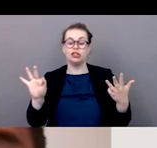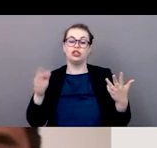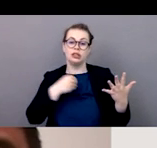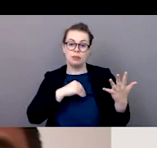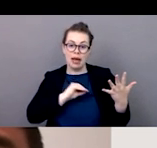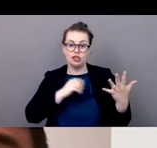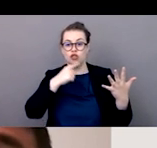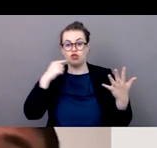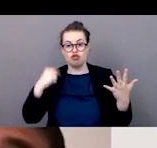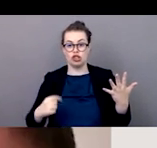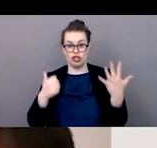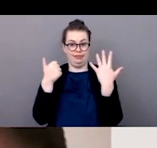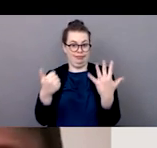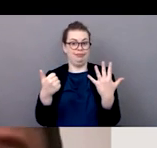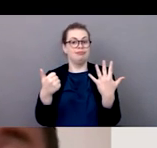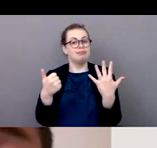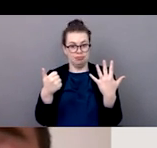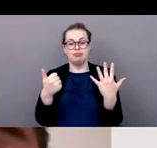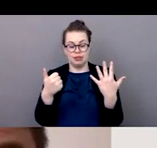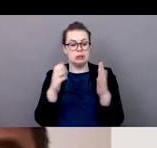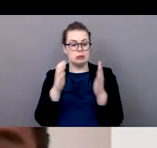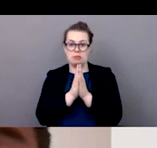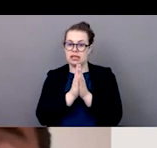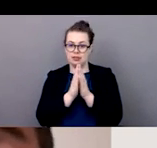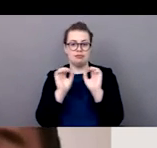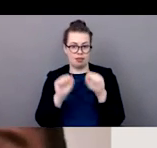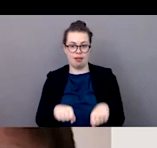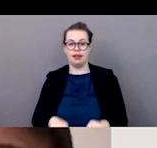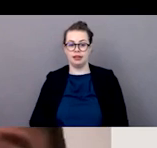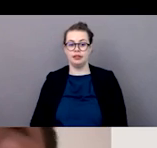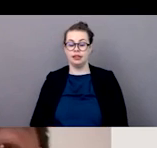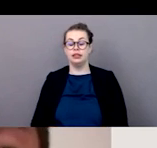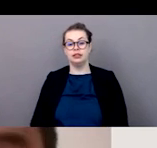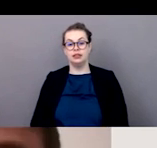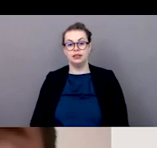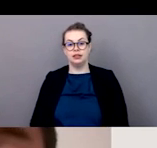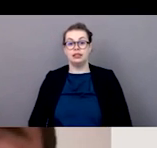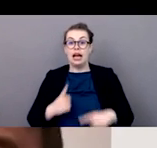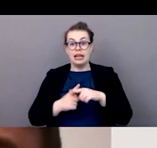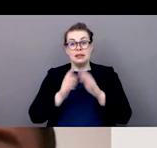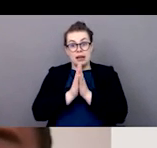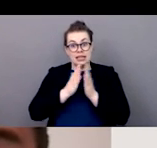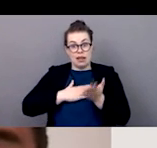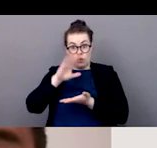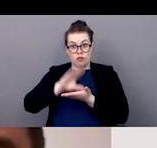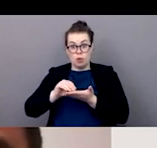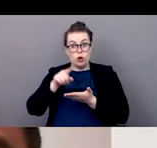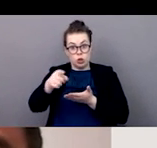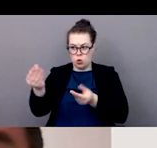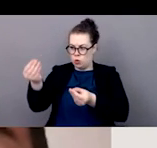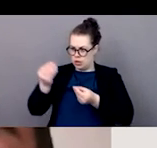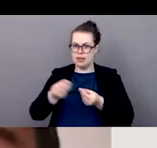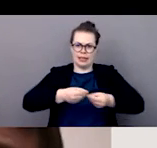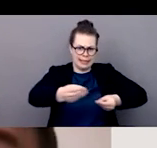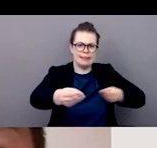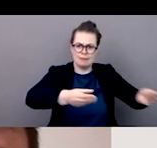'au français donc n'hésitez pas à les utiliser s'il vous plaît et je voudrais aussi compter sur vous pour